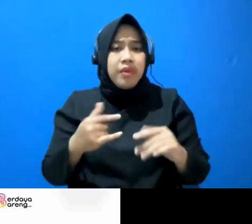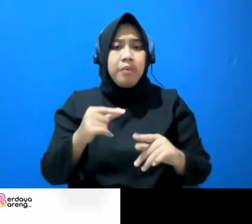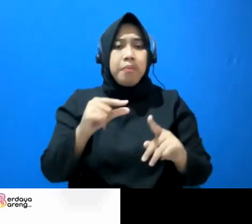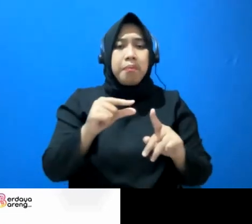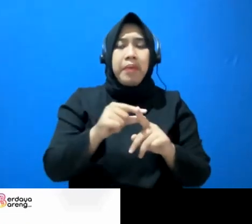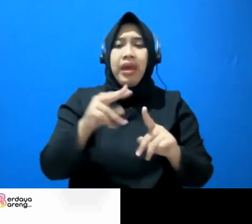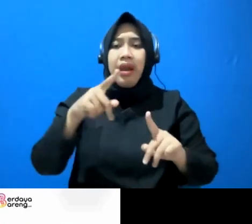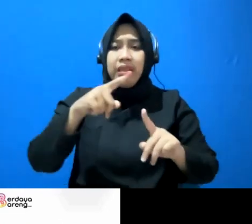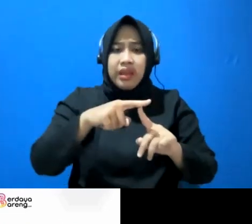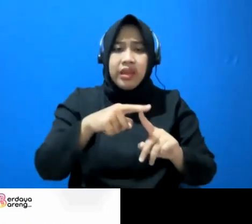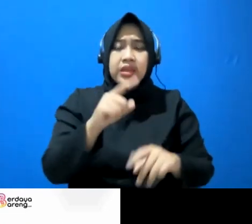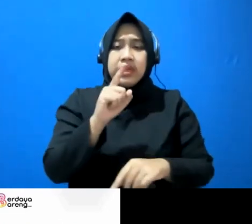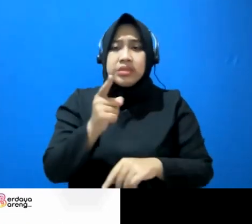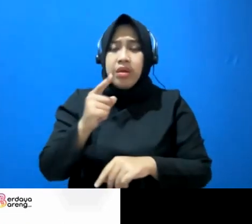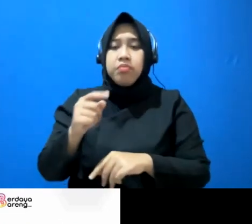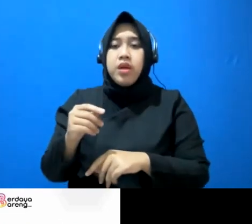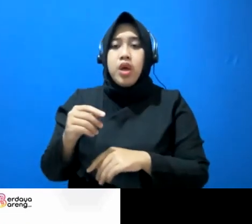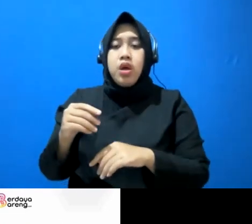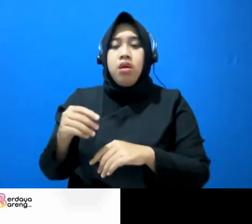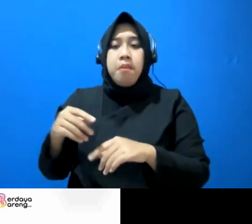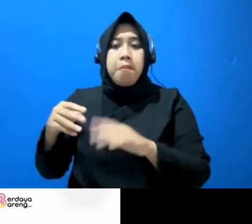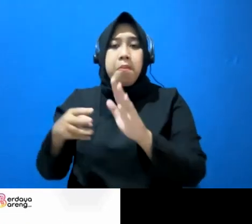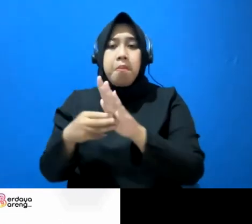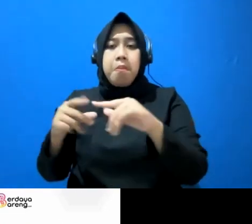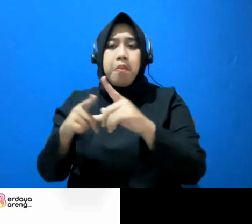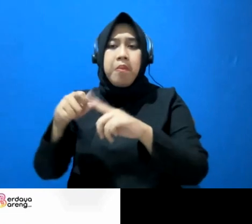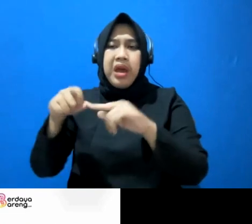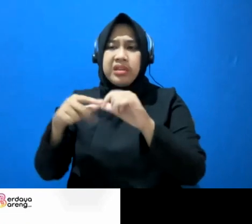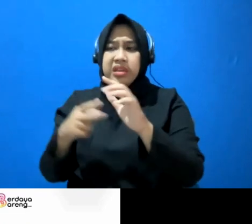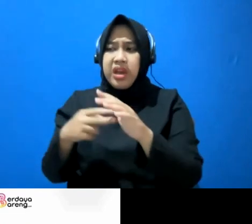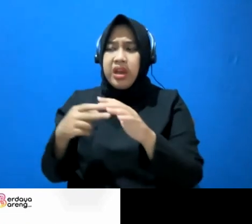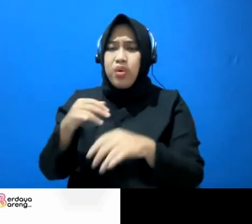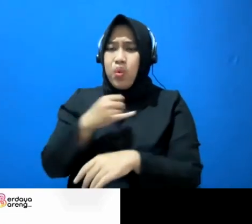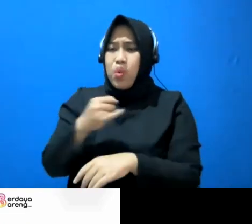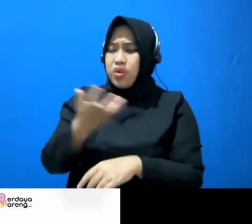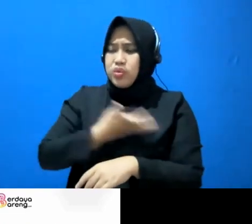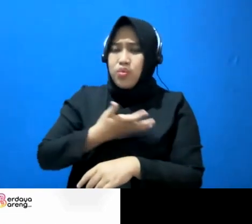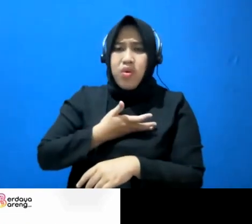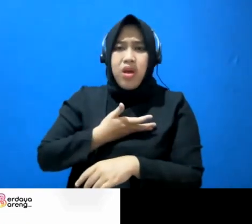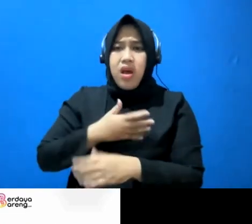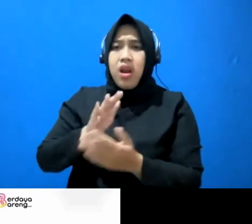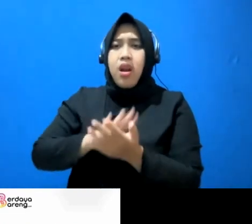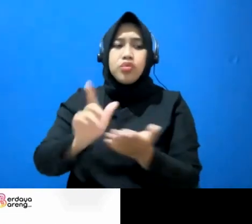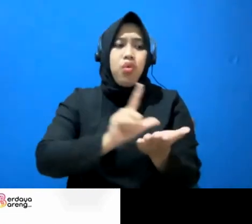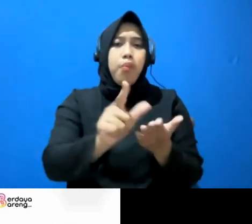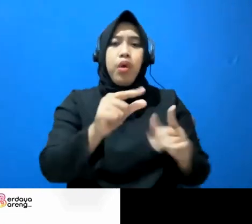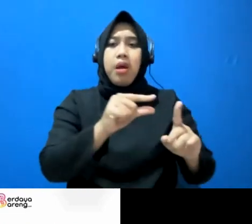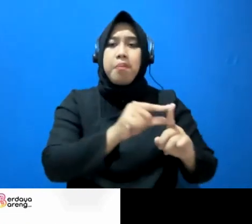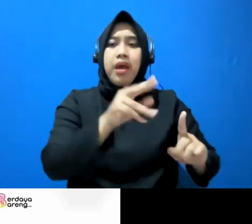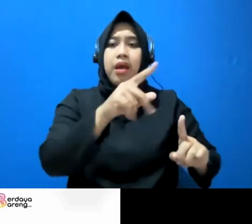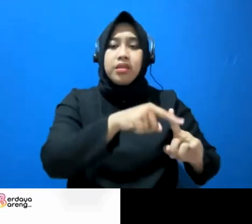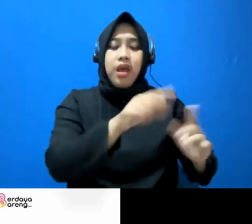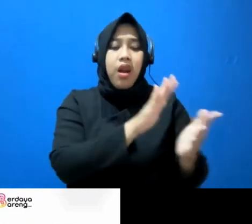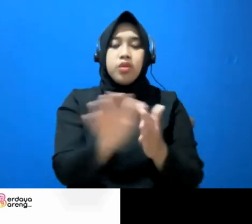karena majikan yang gak senang dilaporkan itu ditahan nah itu yang kita